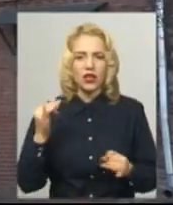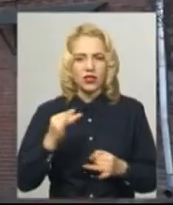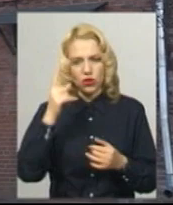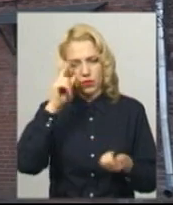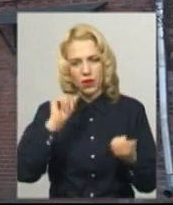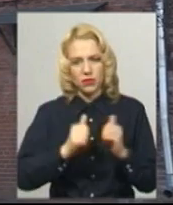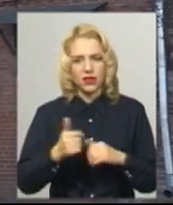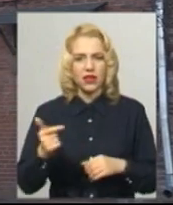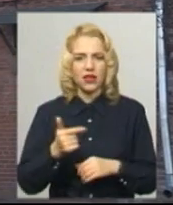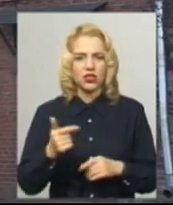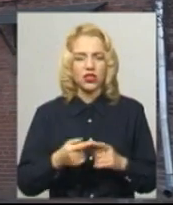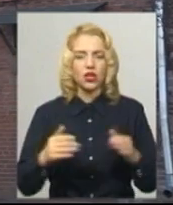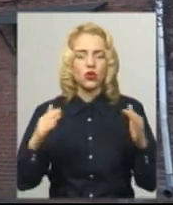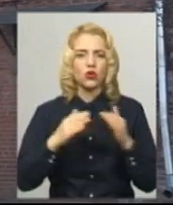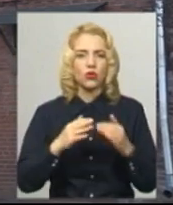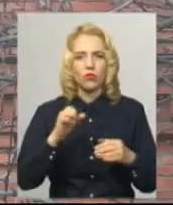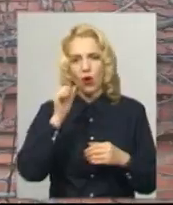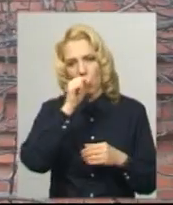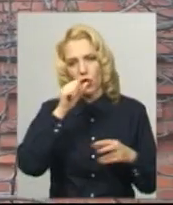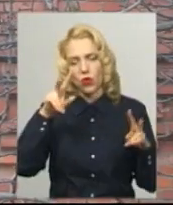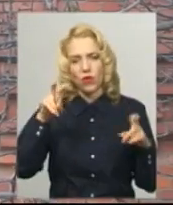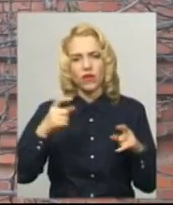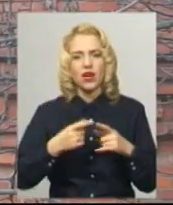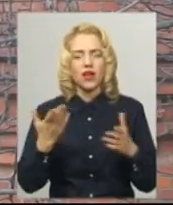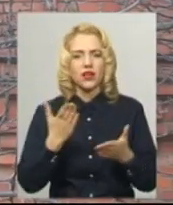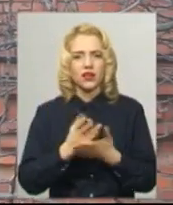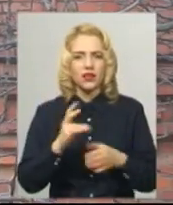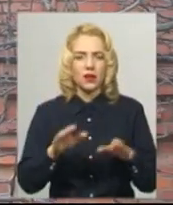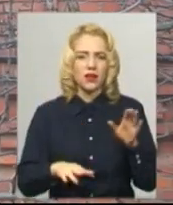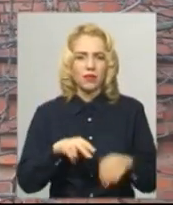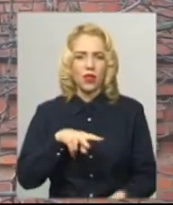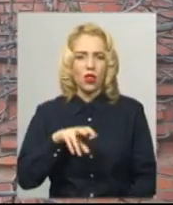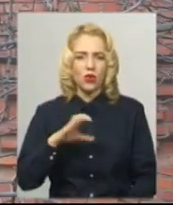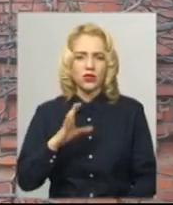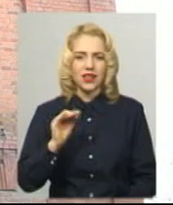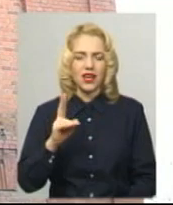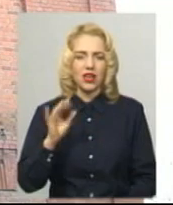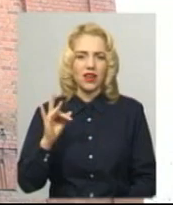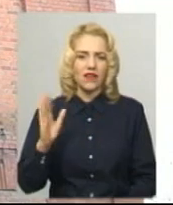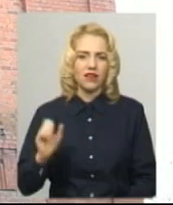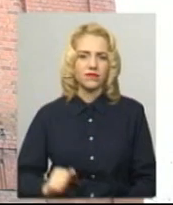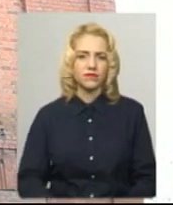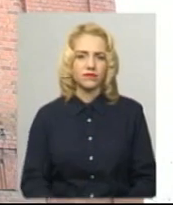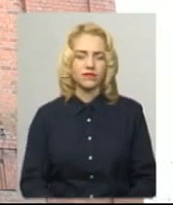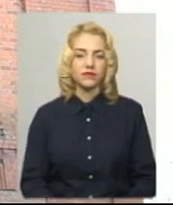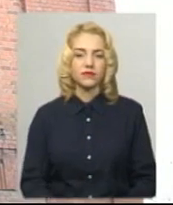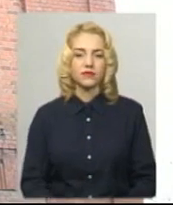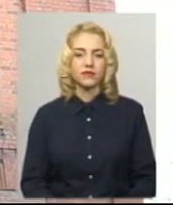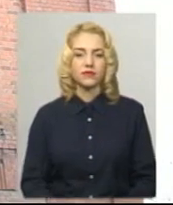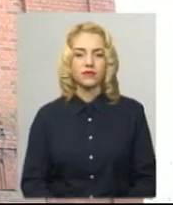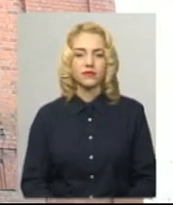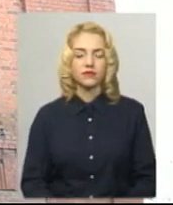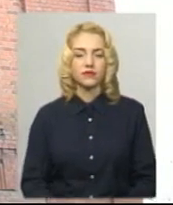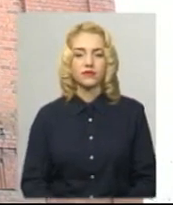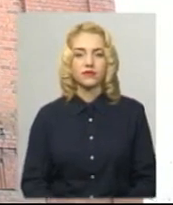'ятки гречан – Дому Людового, який зараз знаходиться на балансі «Плоскирва». Неля Шпулак, Віктор Кривий, Олександр Горішевський. Новини на